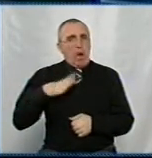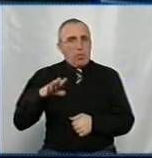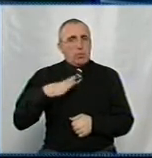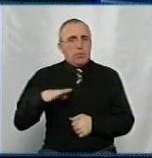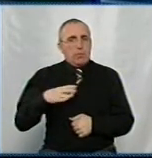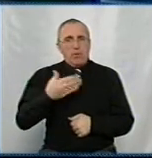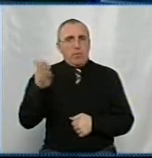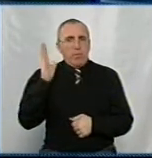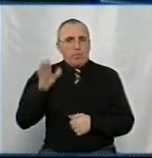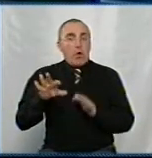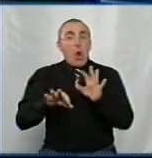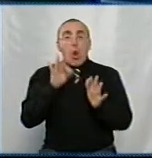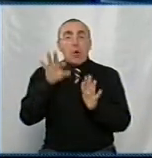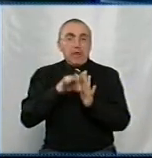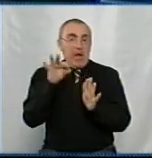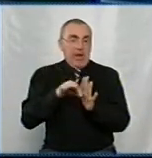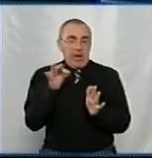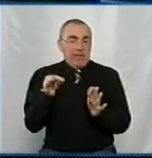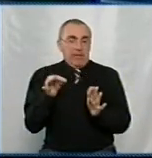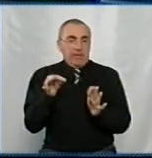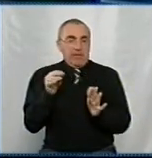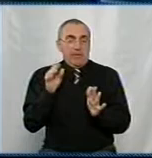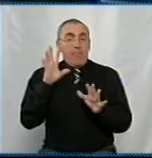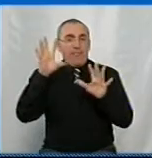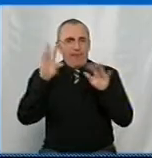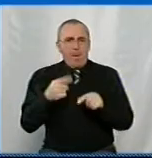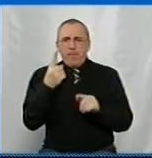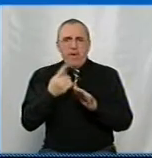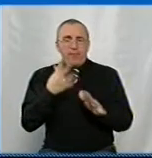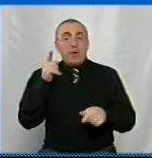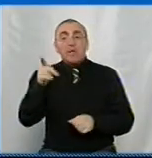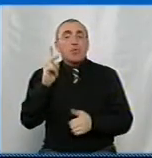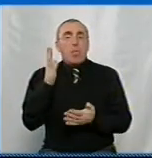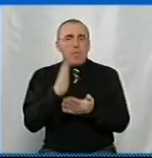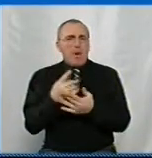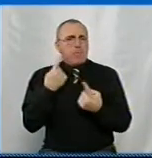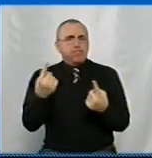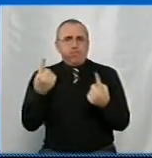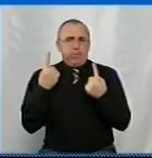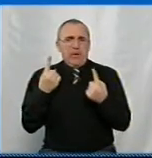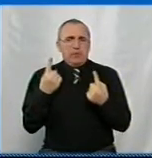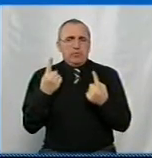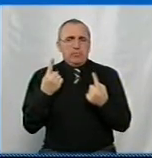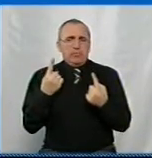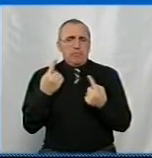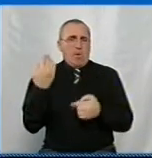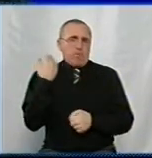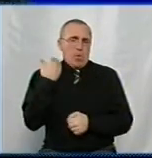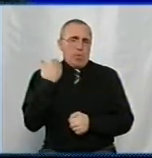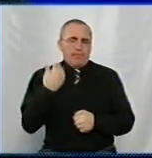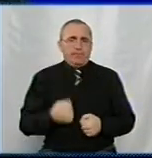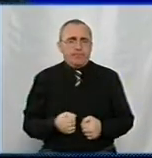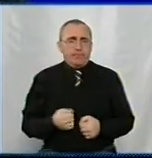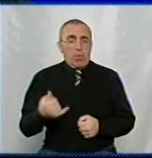Для них це буде лотерея, але насправді відключатимуть в першу чергу тих, хто має найбільше за рейтингу борги. Так, заборгованість.